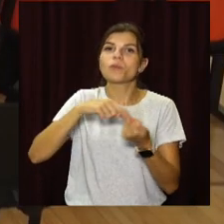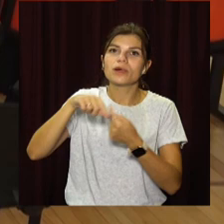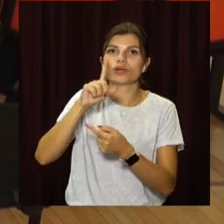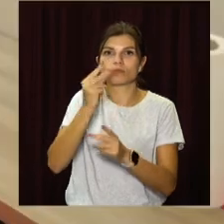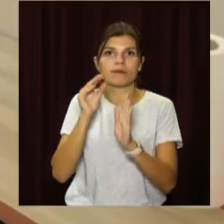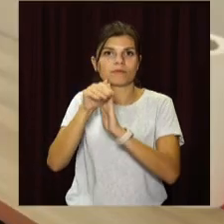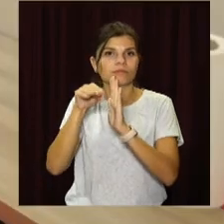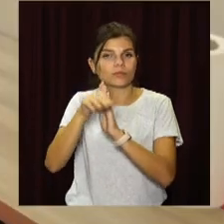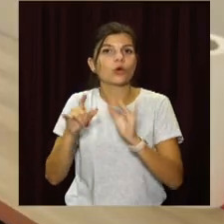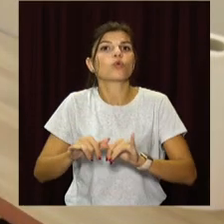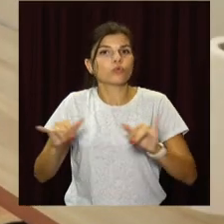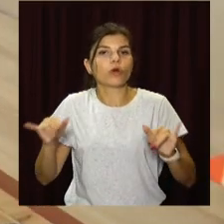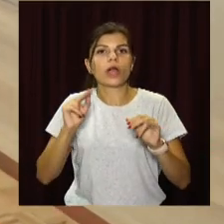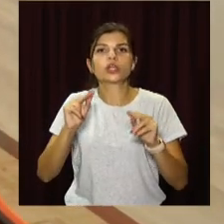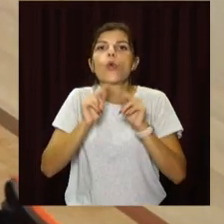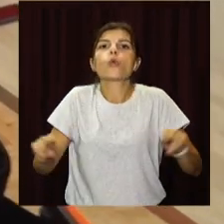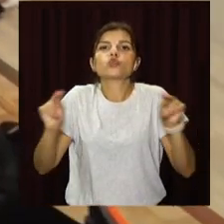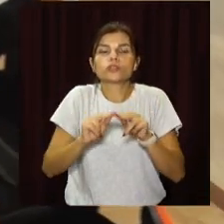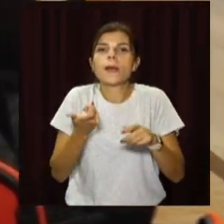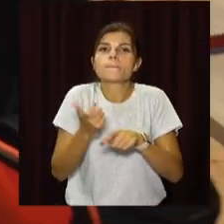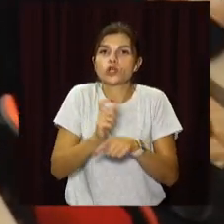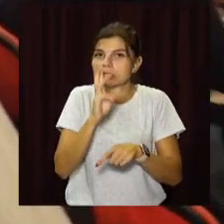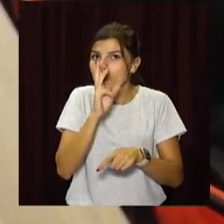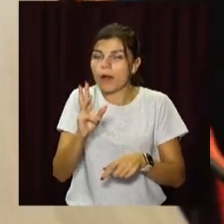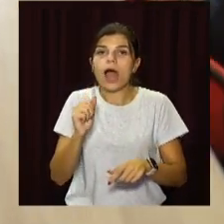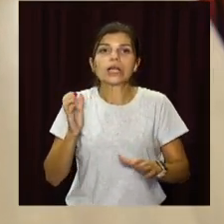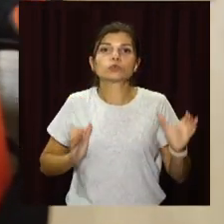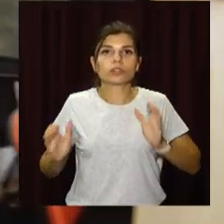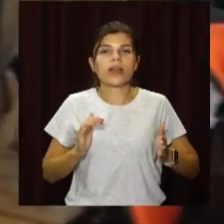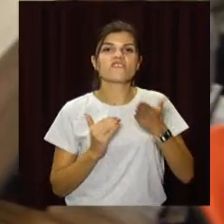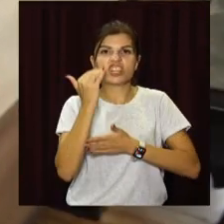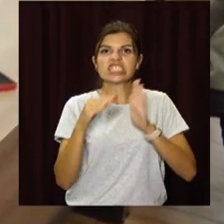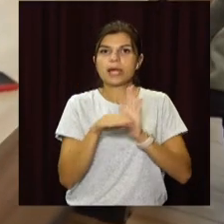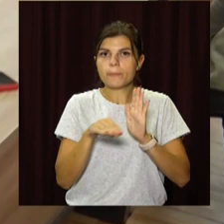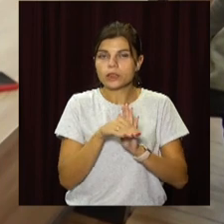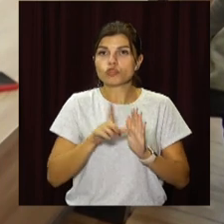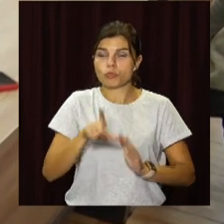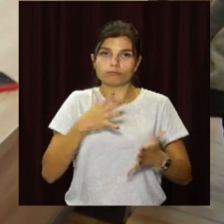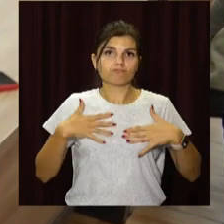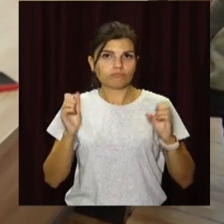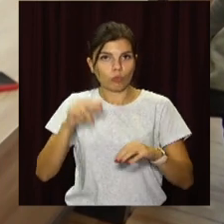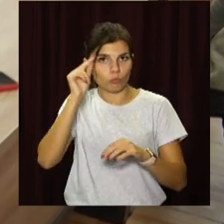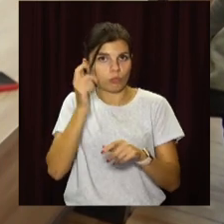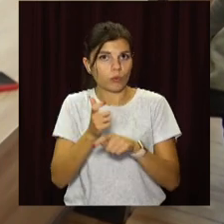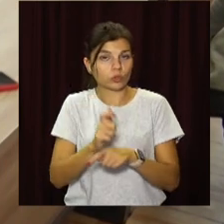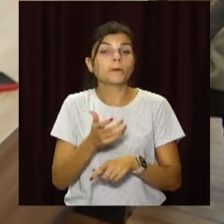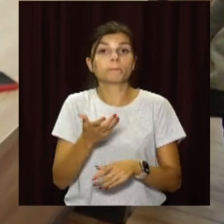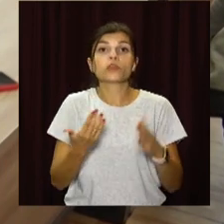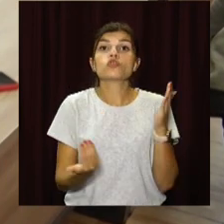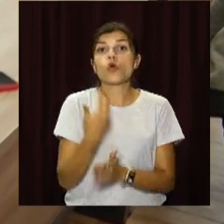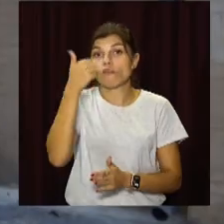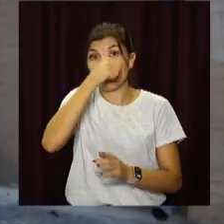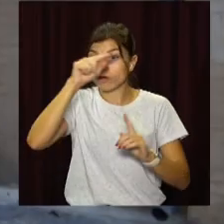сферу та мотивувати вчителів кращими зарплатами, а студентів – вищими стипендіями. Відтак, з нового навчального